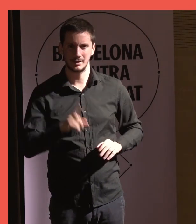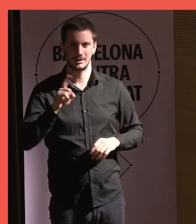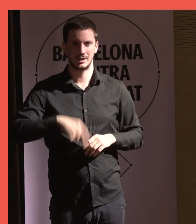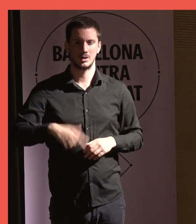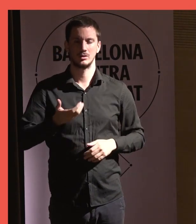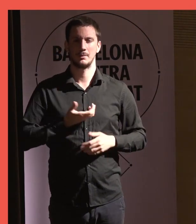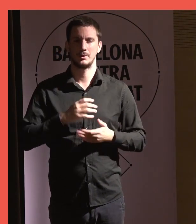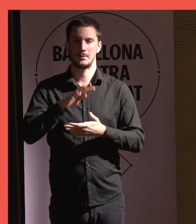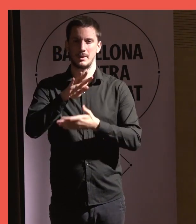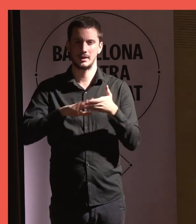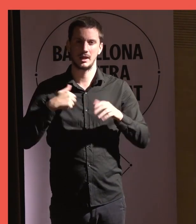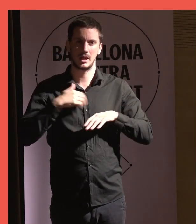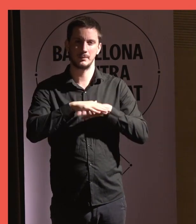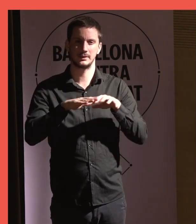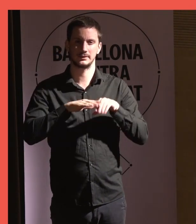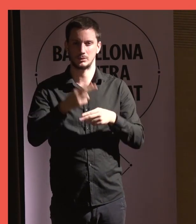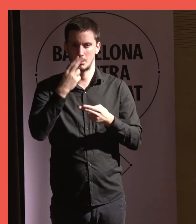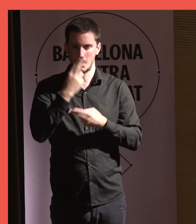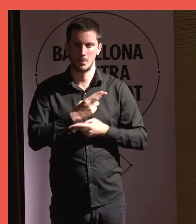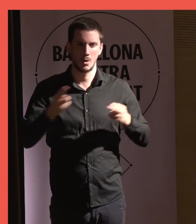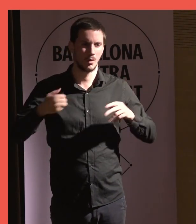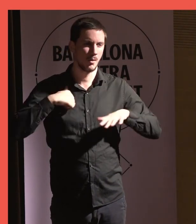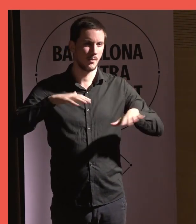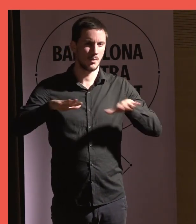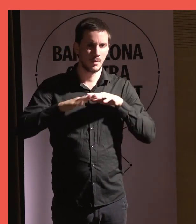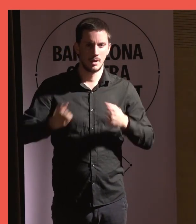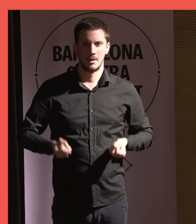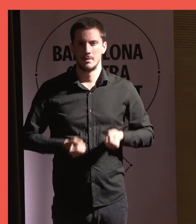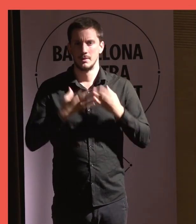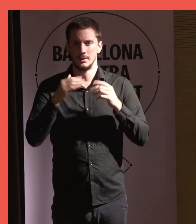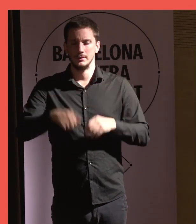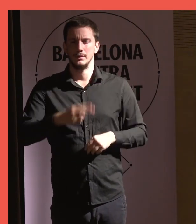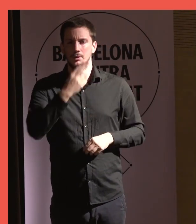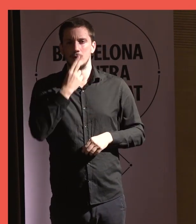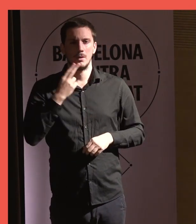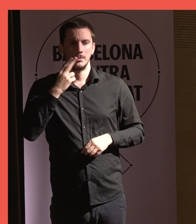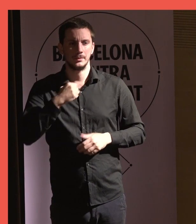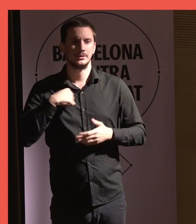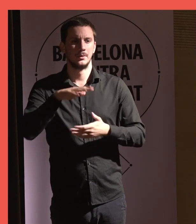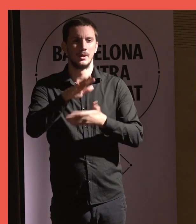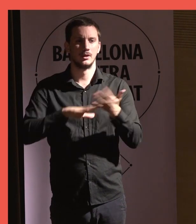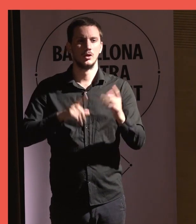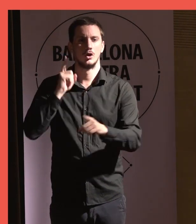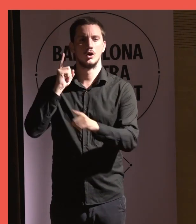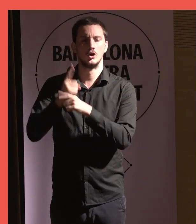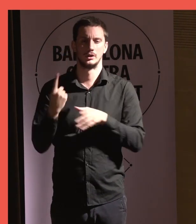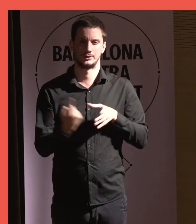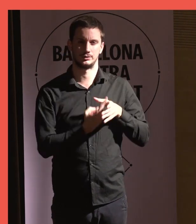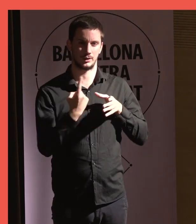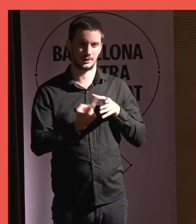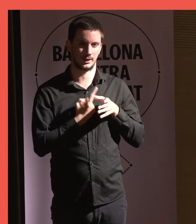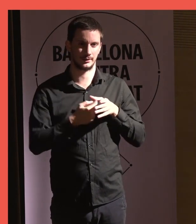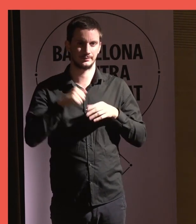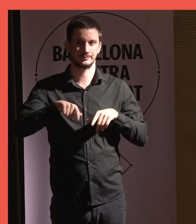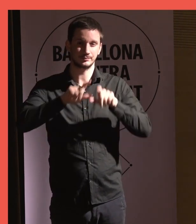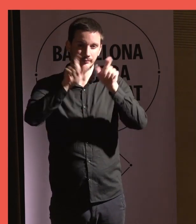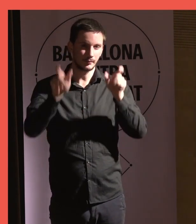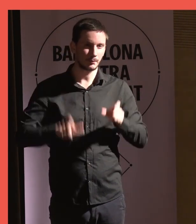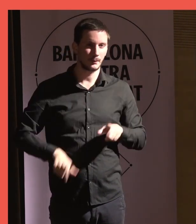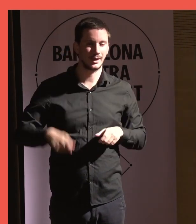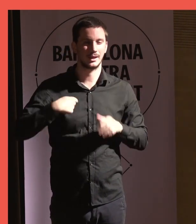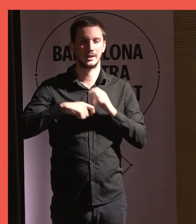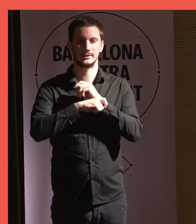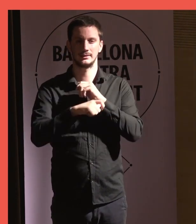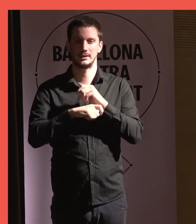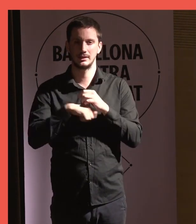de Barcelona en el seu paper d'administració pública promou i impulsa aquest compromís Barcelona contra la soledat en el marc de l'estratègia